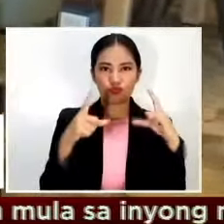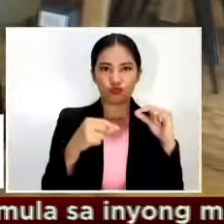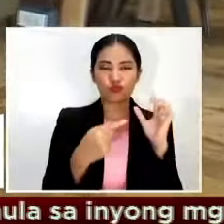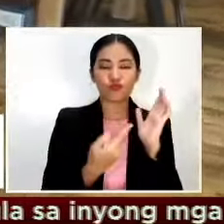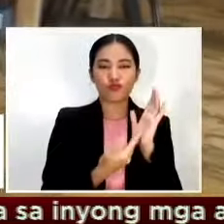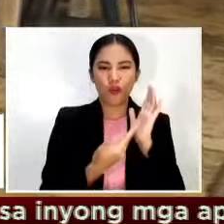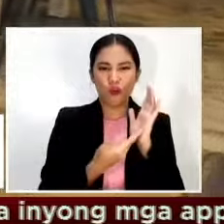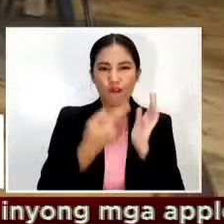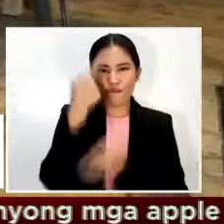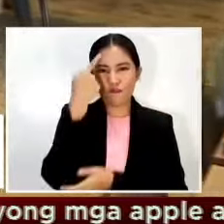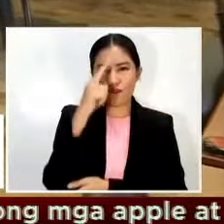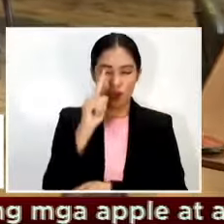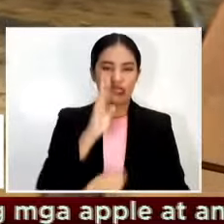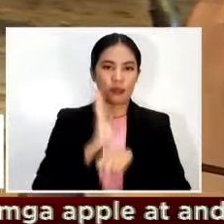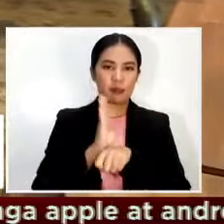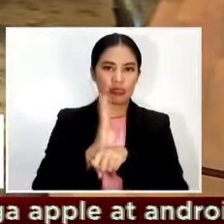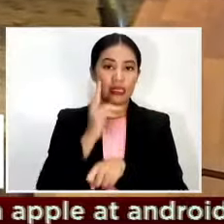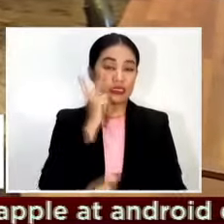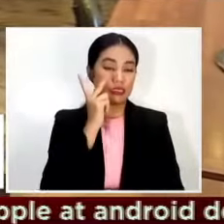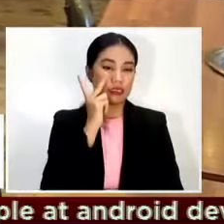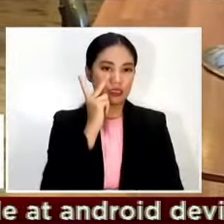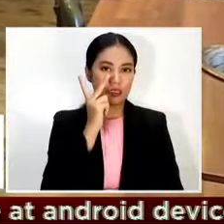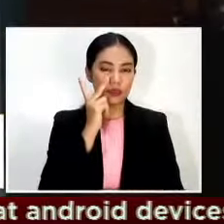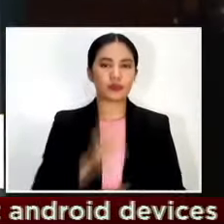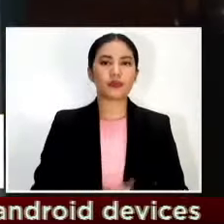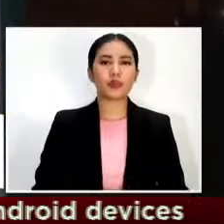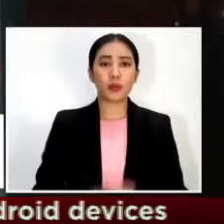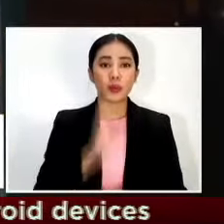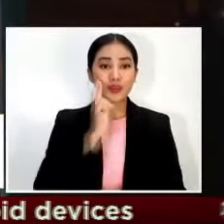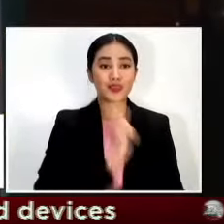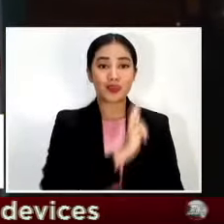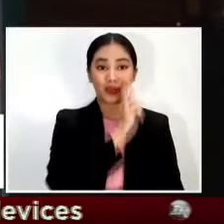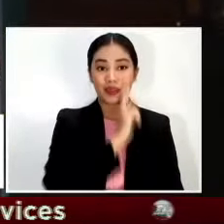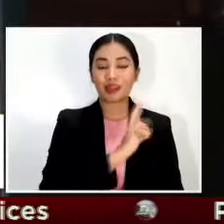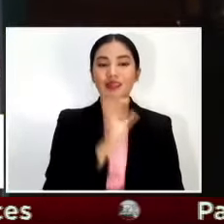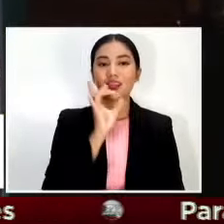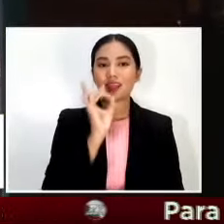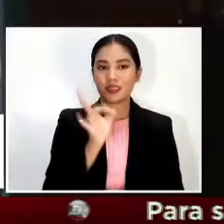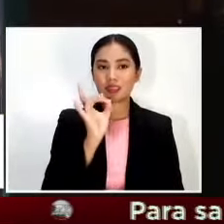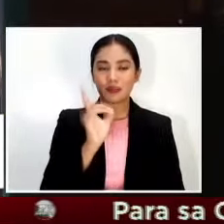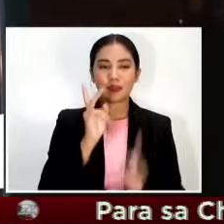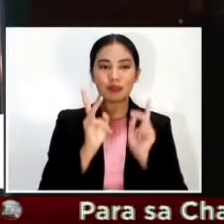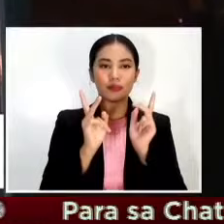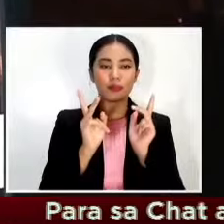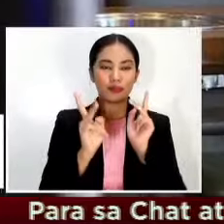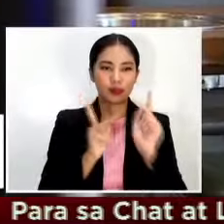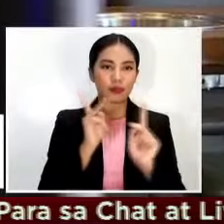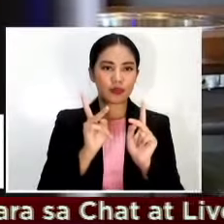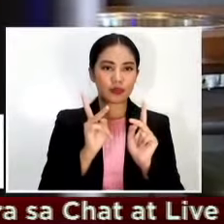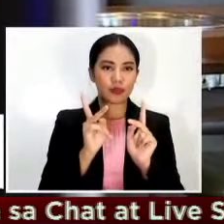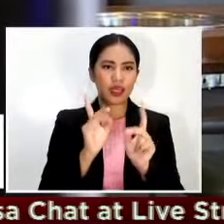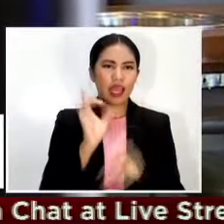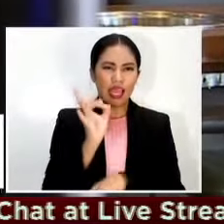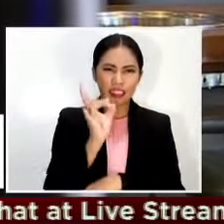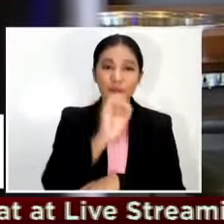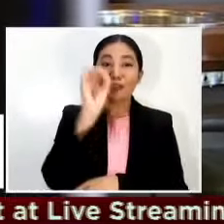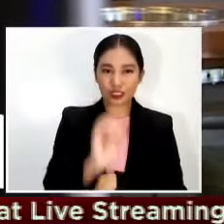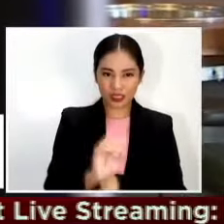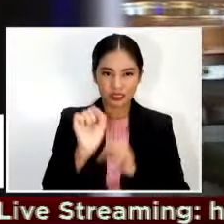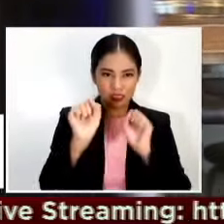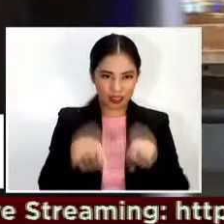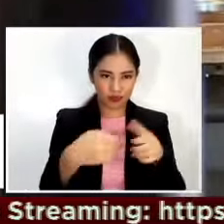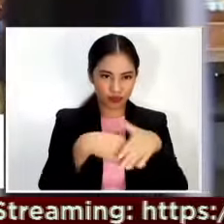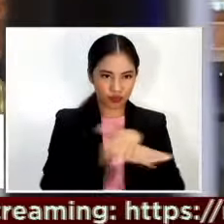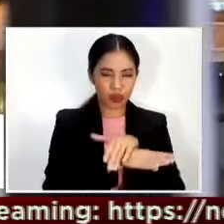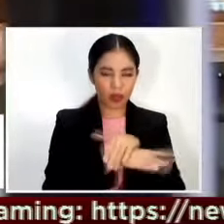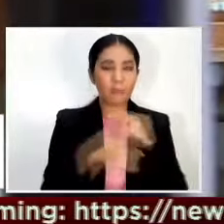Walumpong katao ang kapasidad ng restaurant na ito pero dahil sa mga paghihigpit kamakailan hanggang walo lang ang